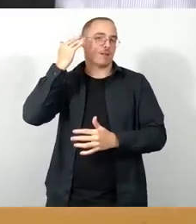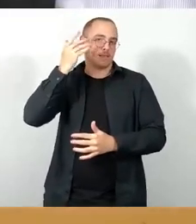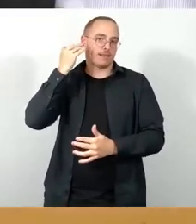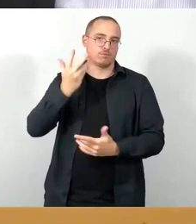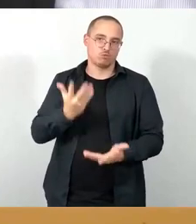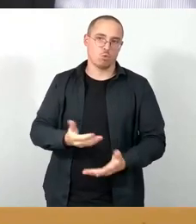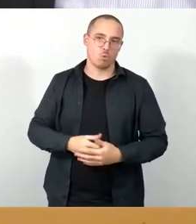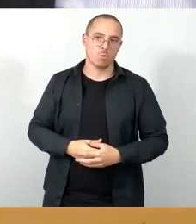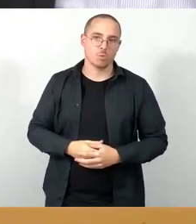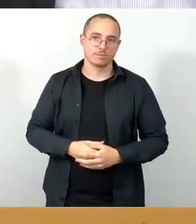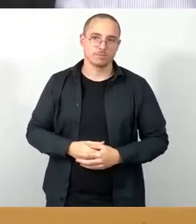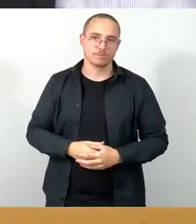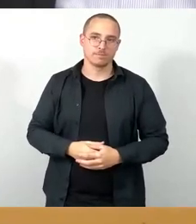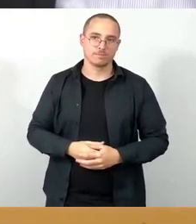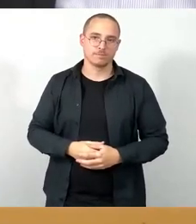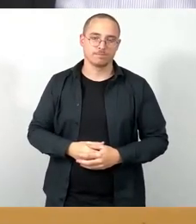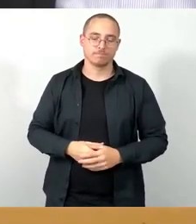So, jetzt Herr Aschenbach.